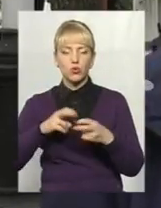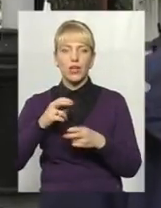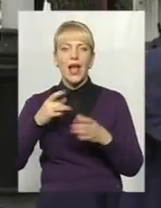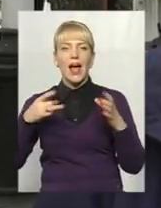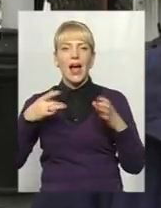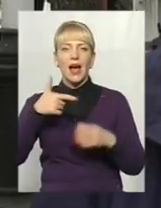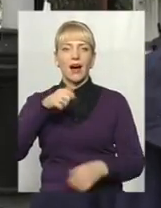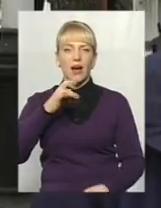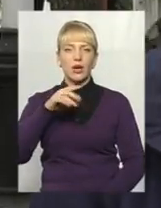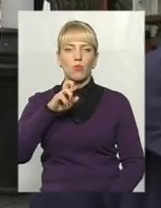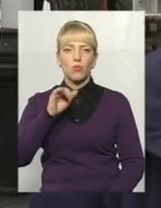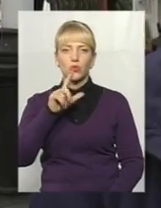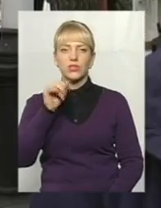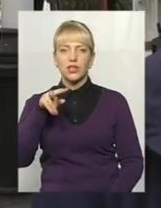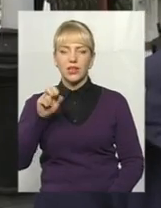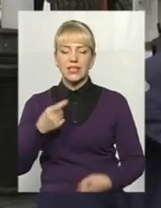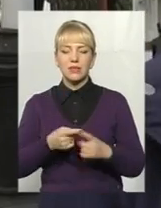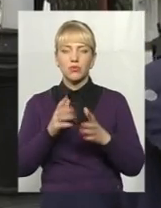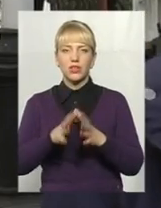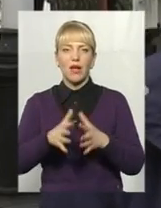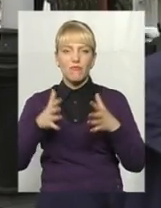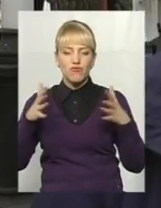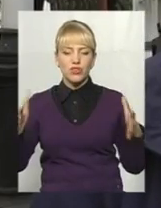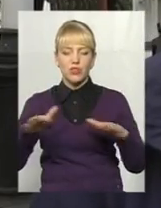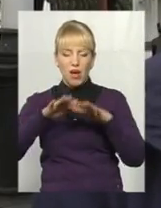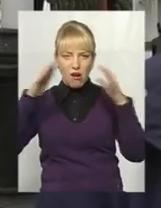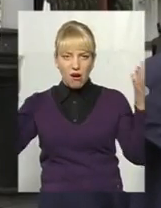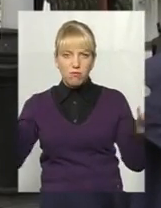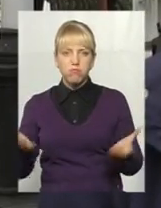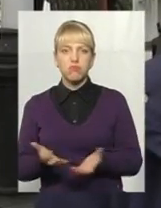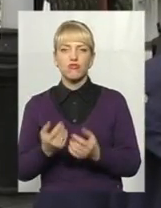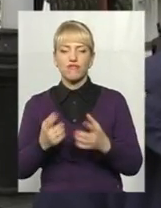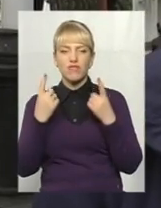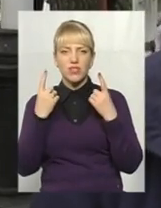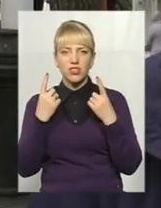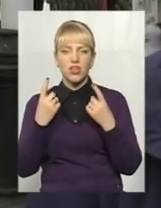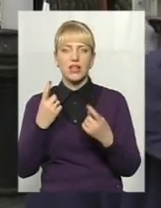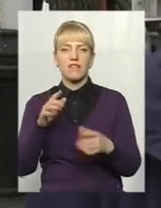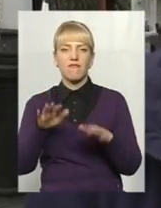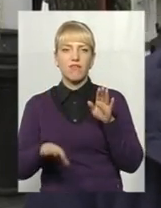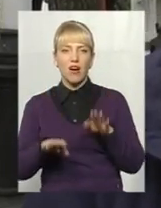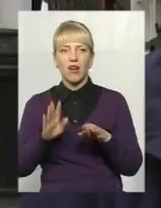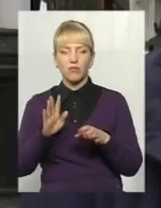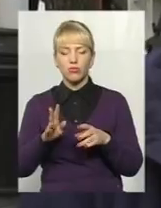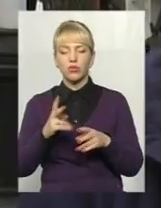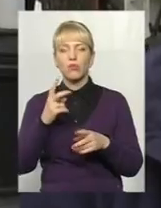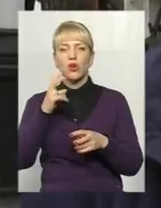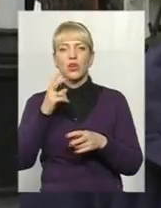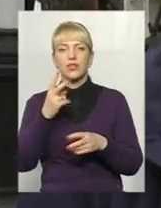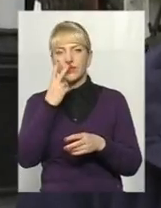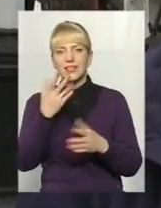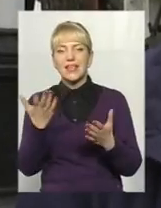гарбузіла. Це буде найбільший гарбуз, буде величезні ваги, на якому будуть зважувати, який гарбуз найбільший. Це буде дуже